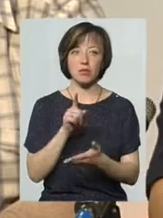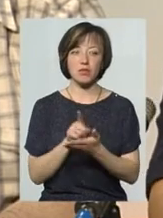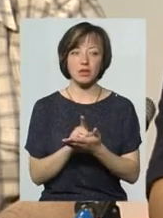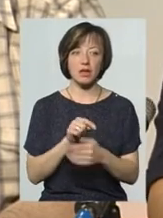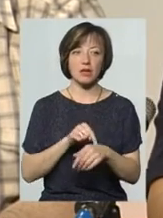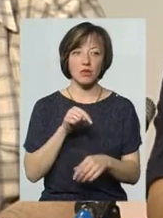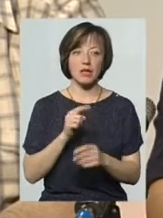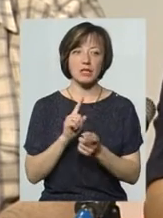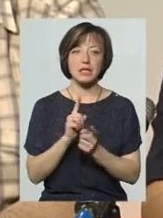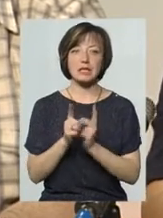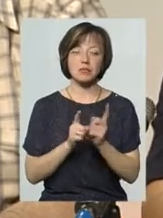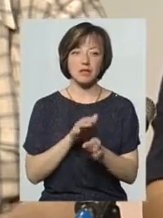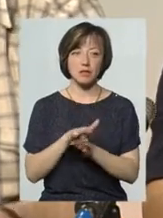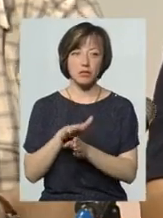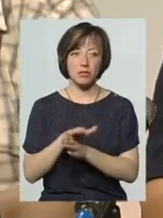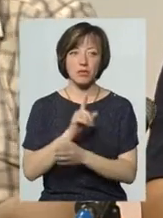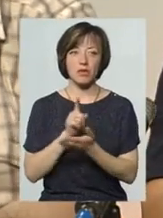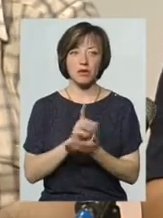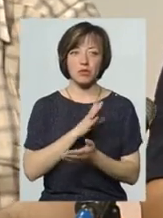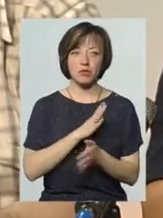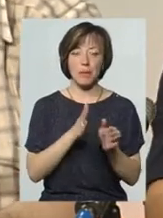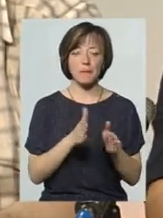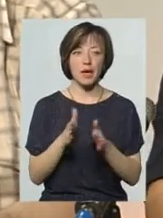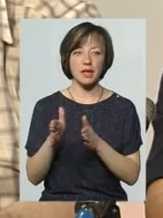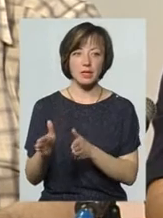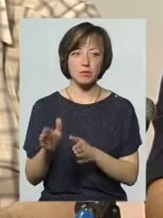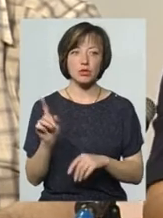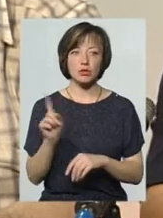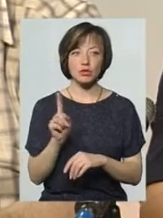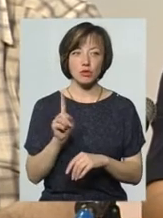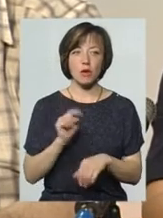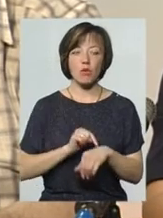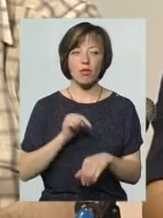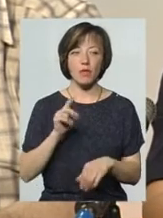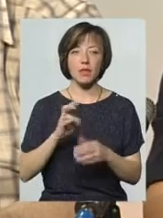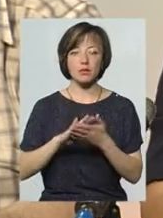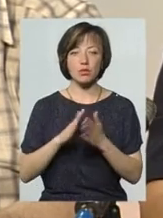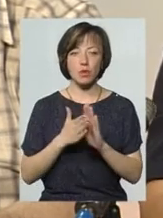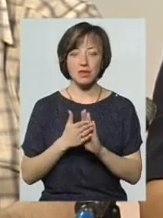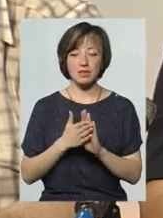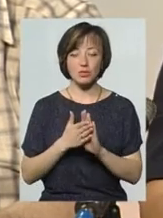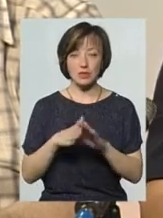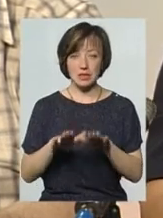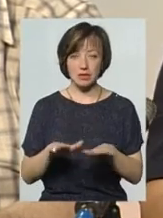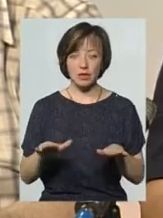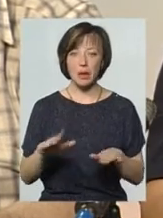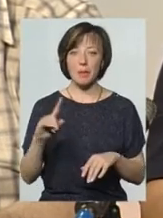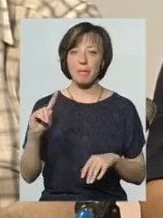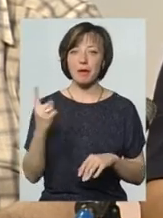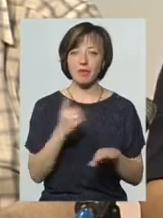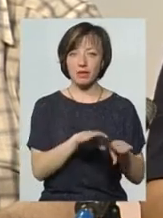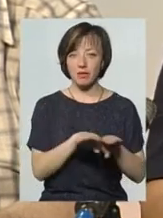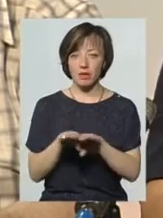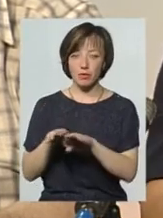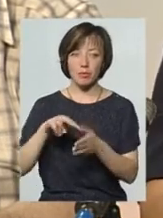реагувати на зміни, які відбуваються, і повинні бути якісь механізми на те, щоб реагувати на ситуацію знизу. Скажімо, первинний варіант